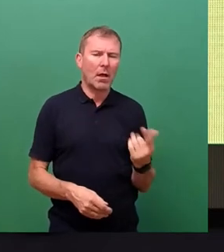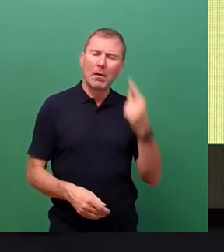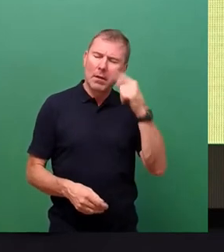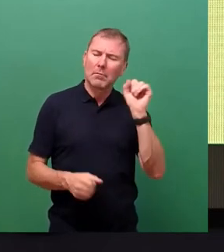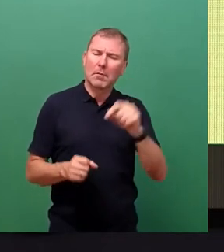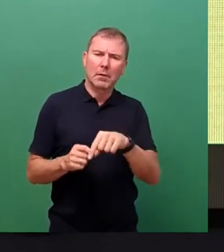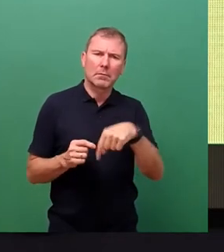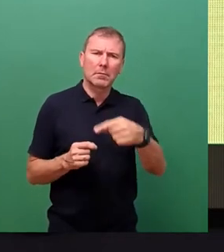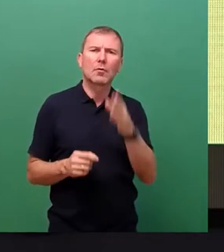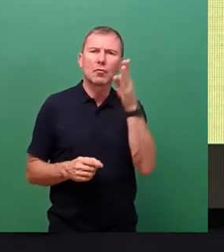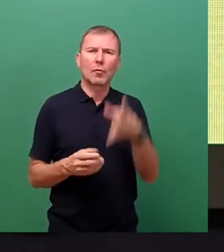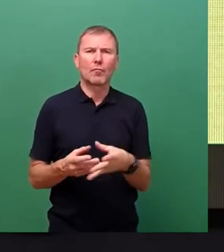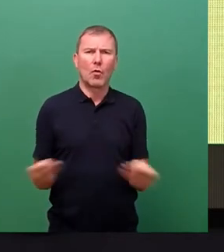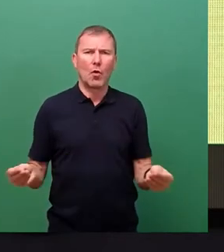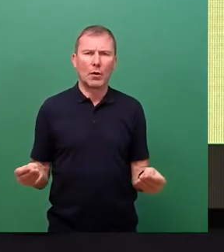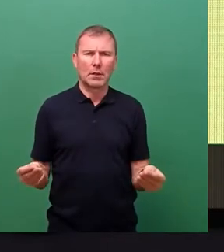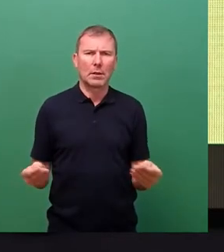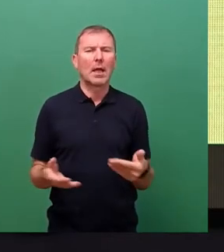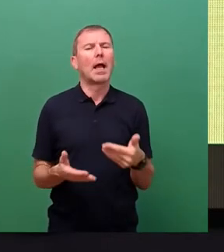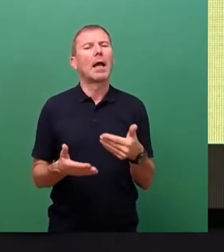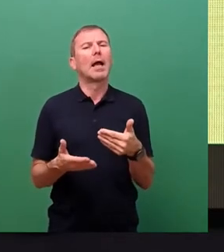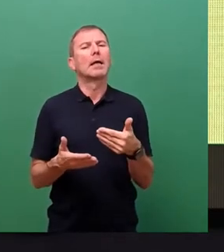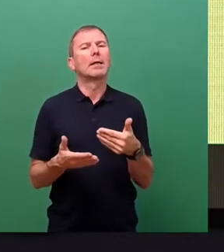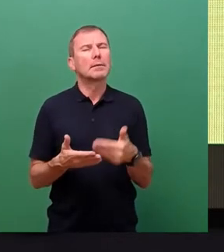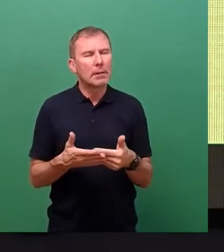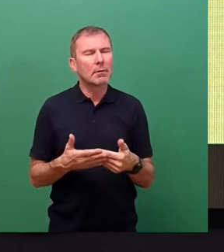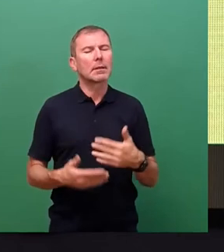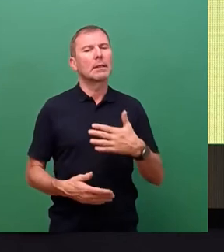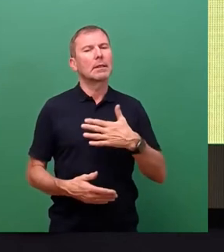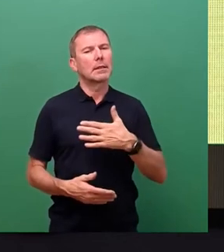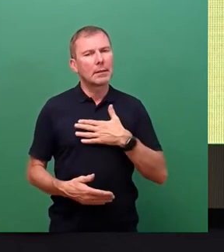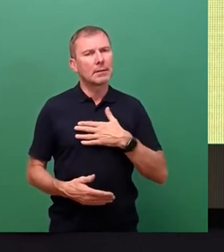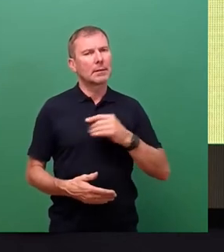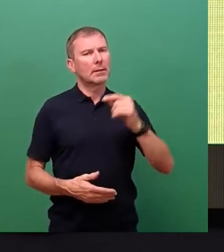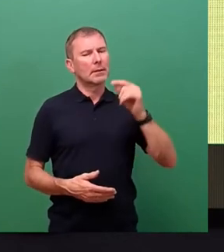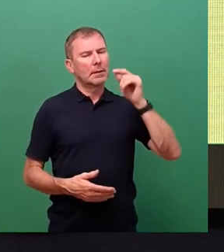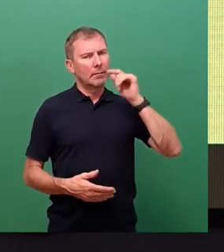Zukunft lösen können. Deswegen bin ich da, sage ich... zum Schluss. Ja.